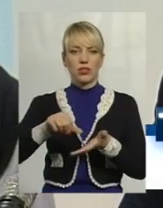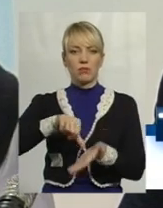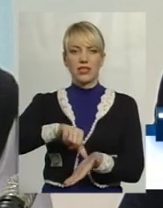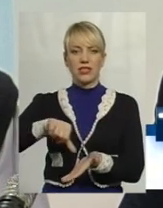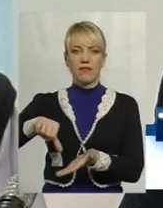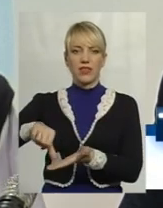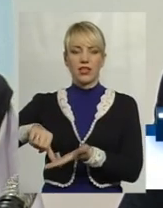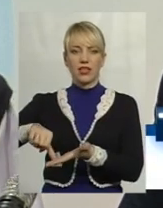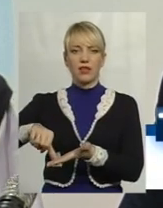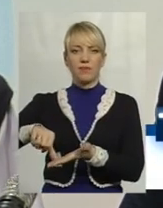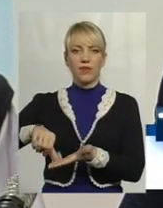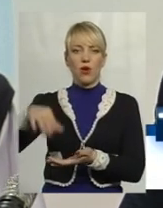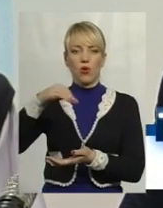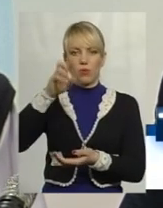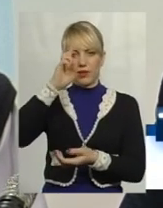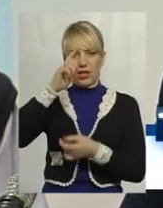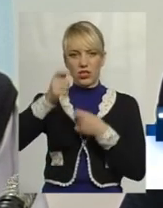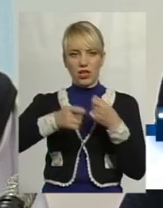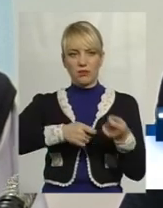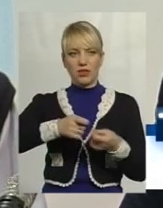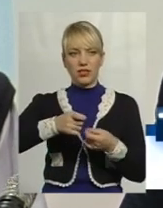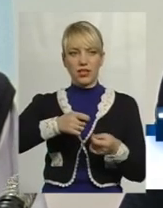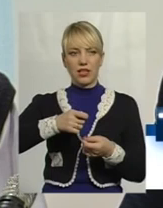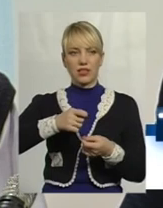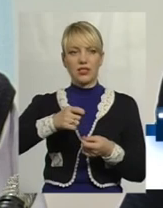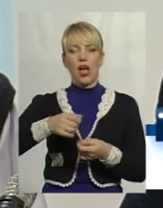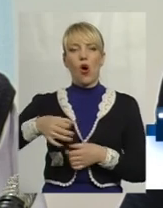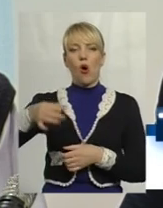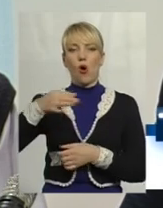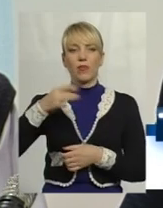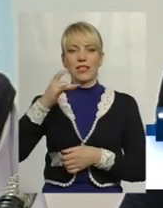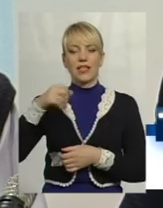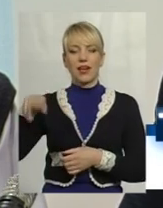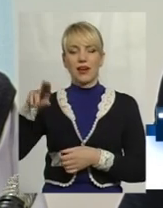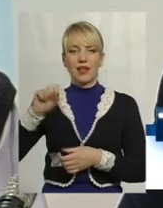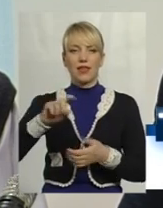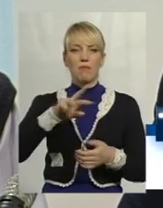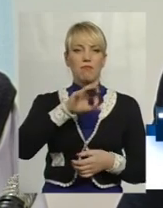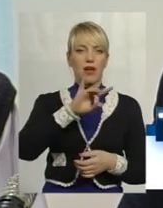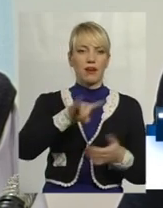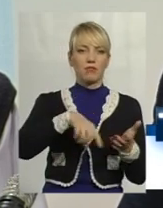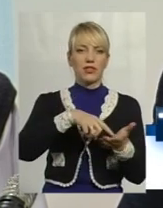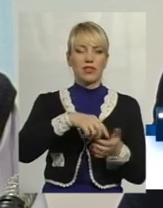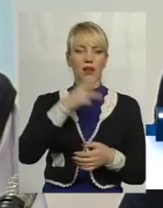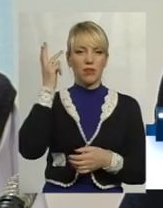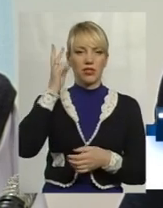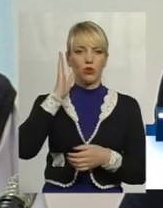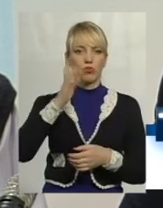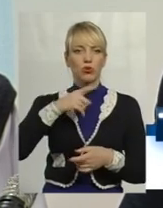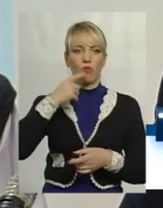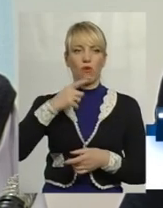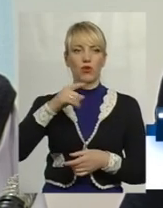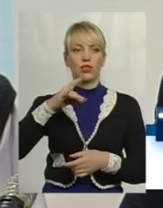облдержадміністрації, обласної ради, мер міста Хмельницького. Ми будемо розмовляти